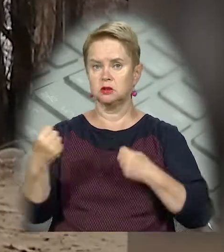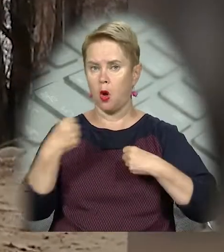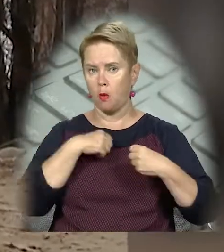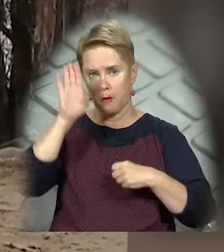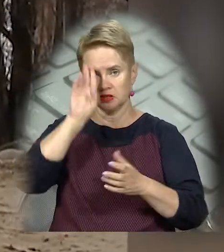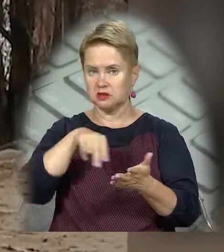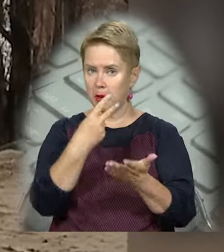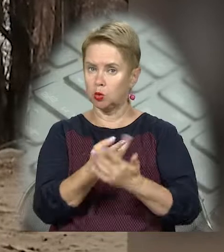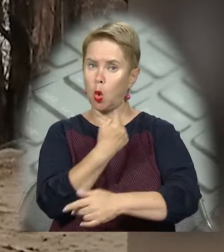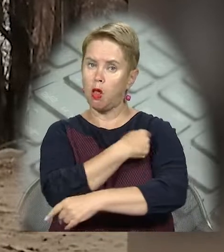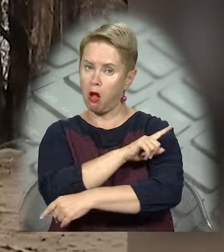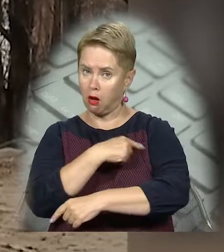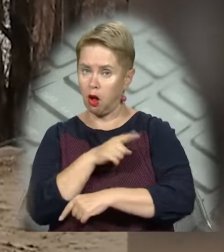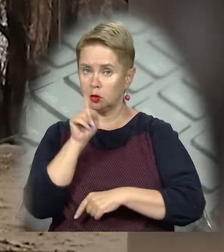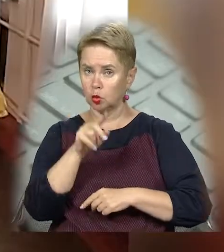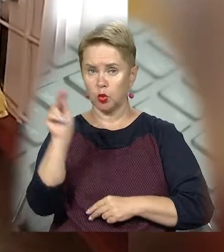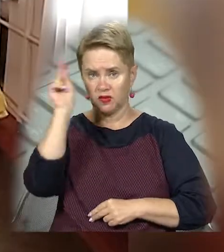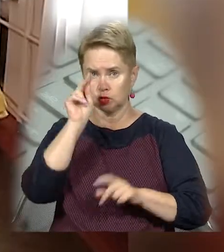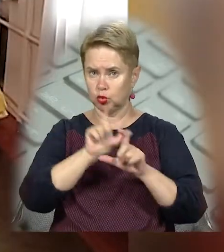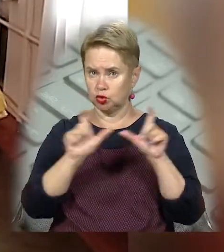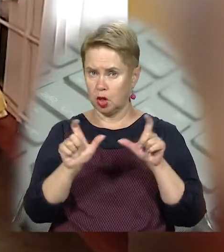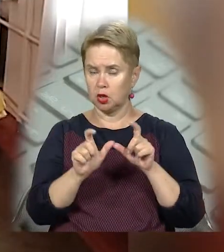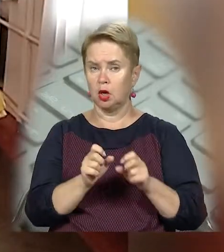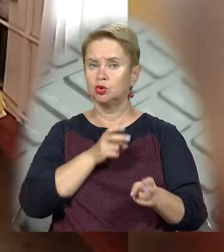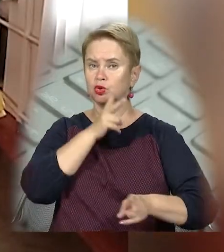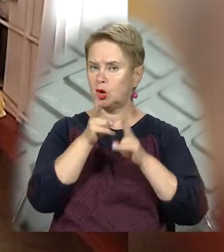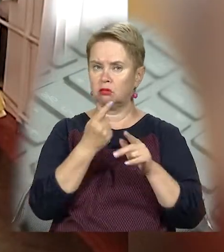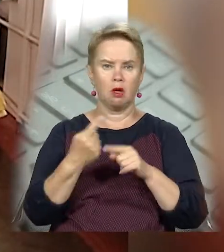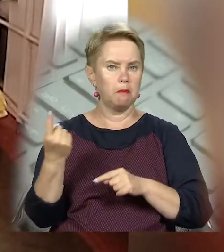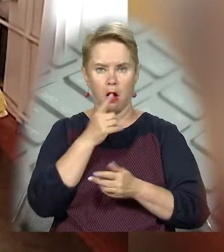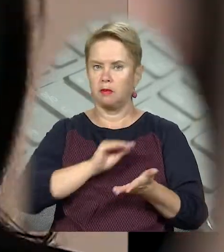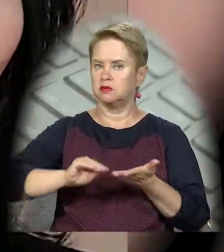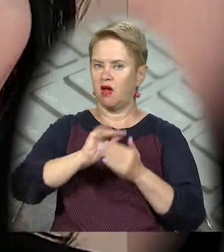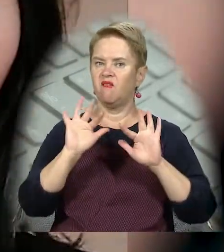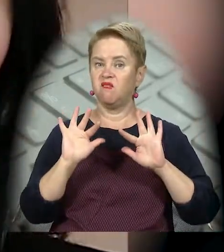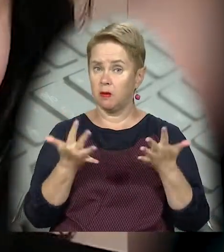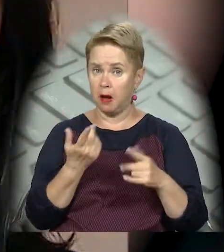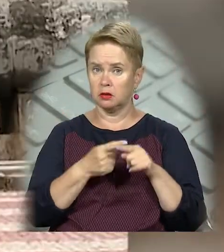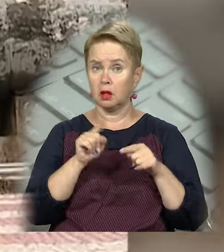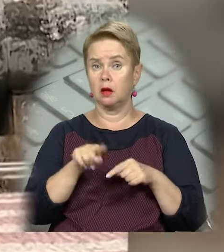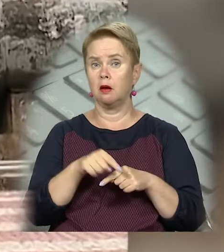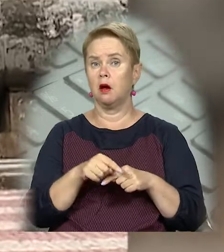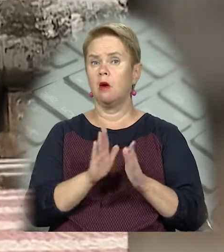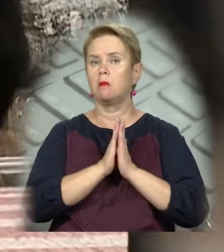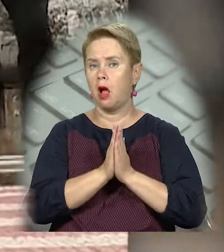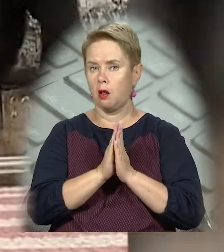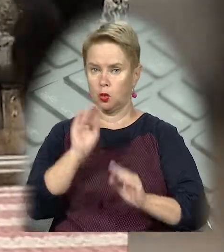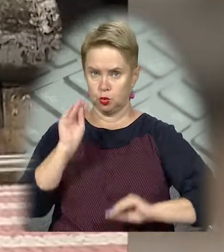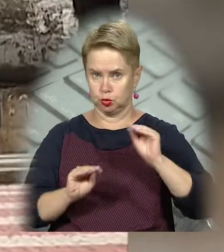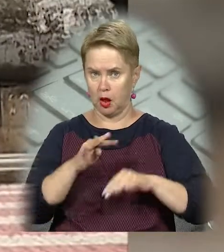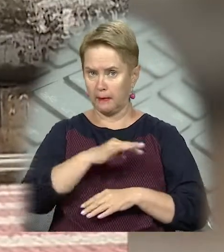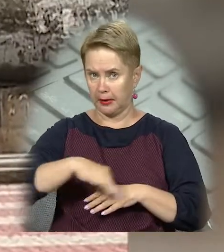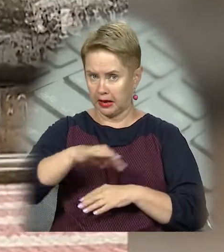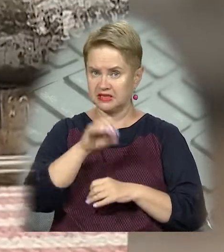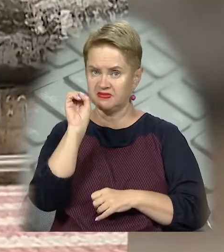хлопця шпиталізували до лікарні. Тоді в навчальному закладі жалілися. Це не перший подібний випадок. І буквально благали облаштувати